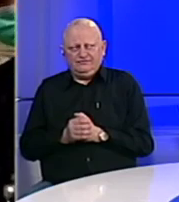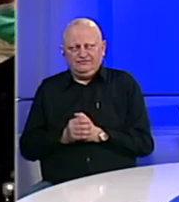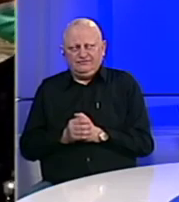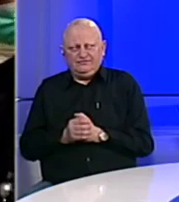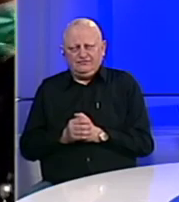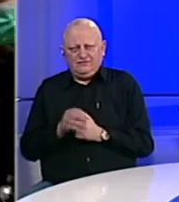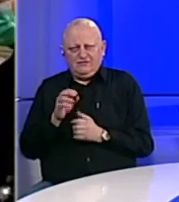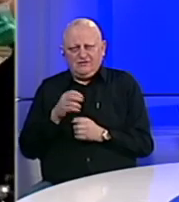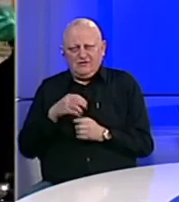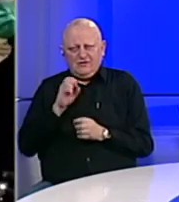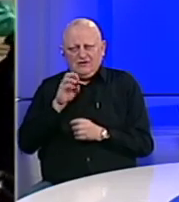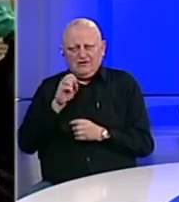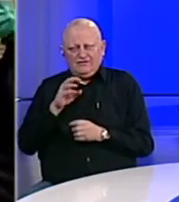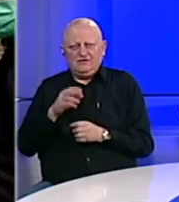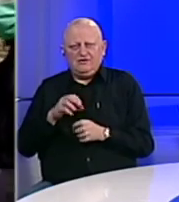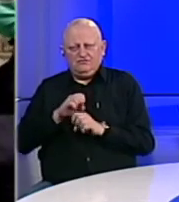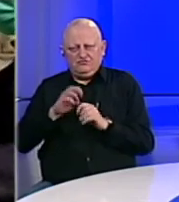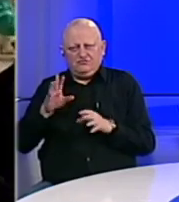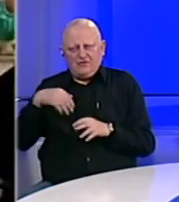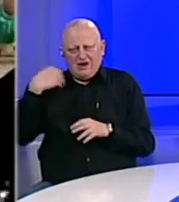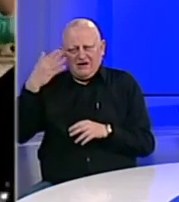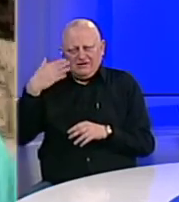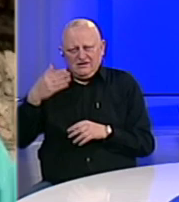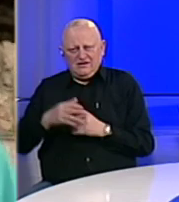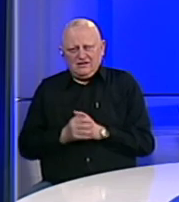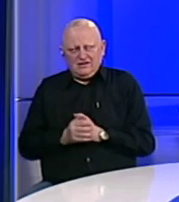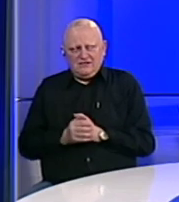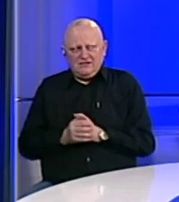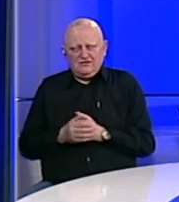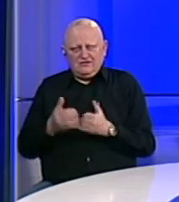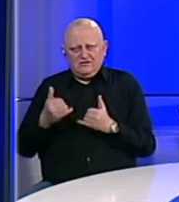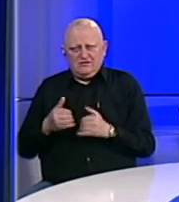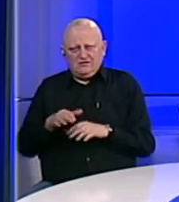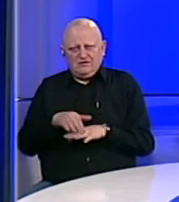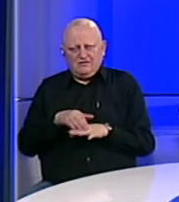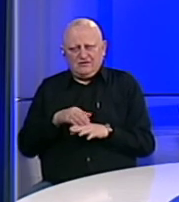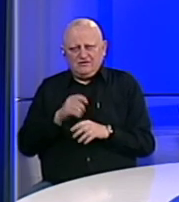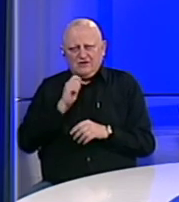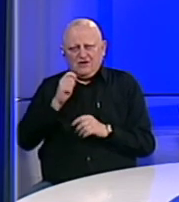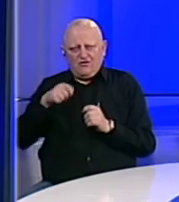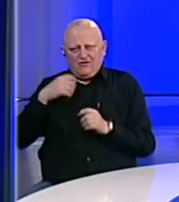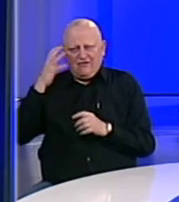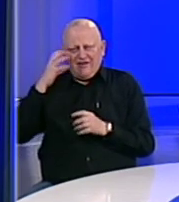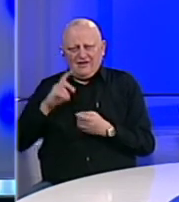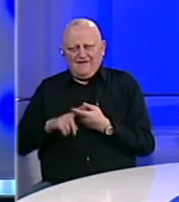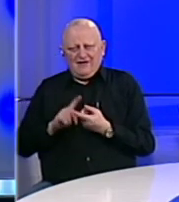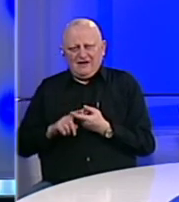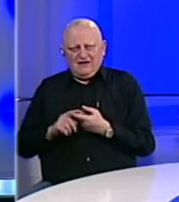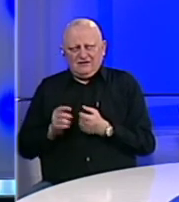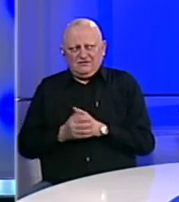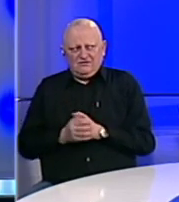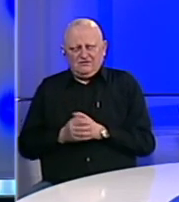Saopćenje Agencije ćemo objaviti nešto kasnije. Upravo počinje preskonferencija Vlade Federacije.